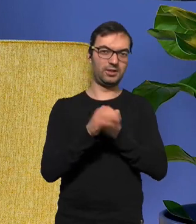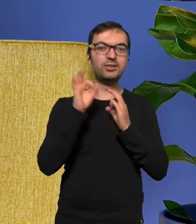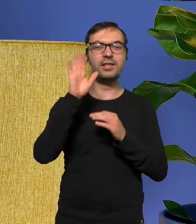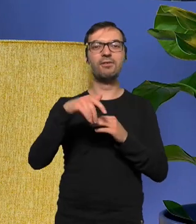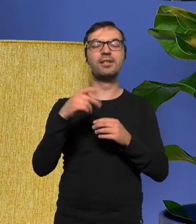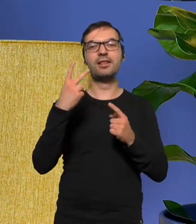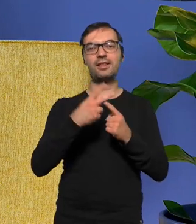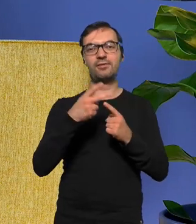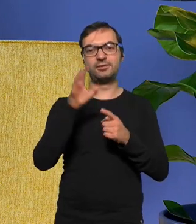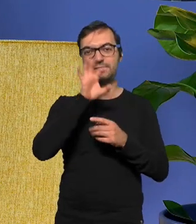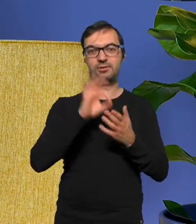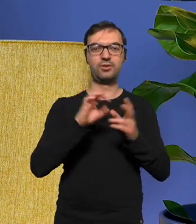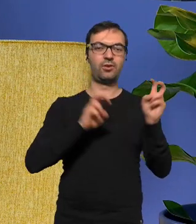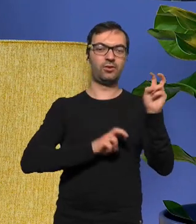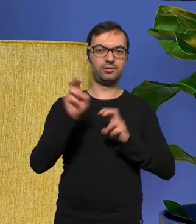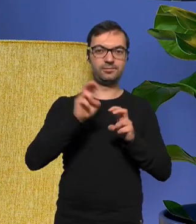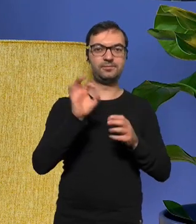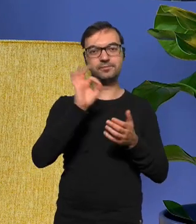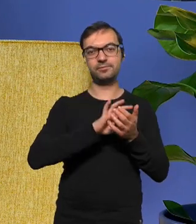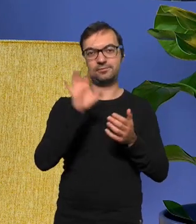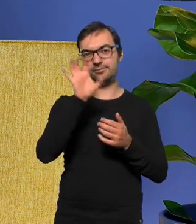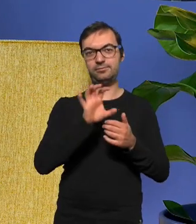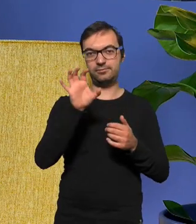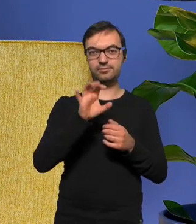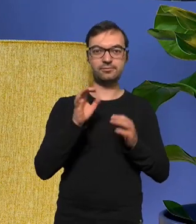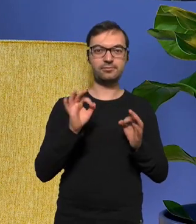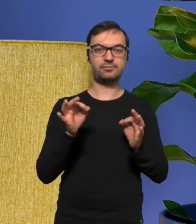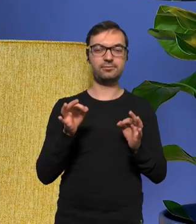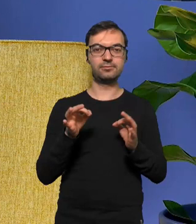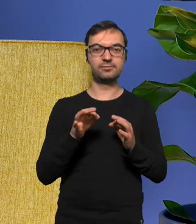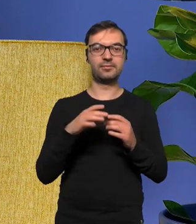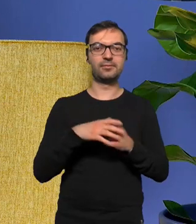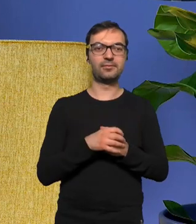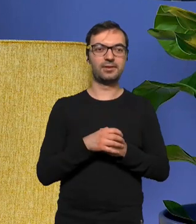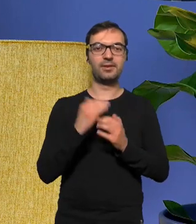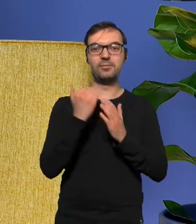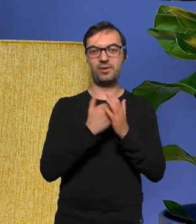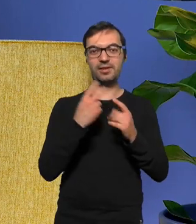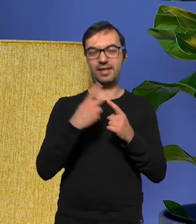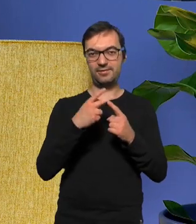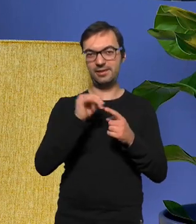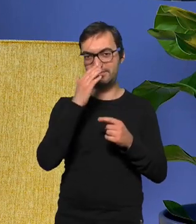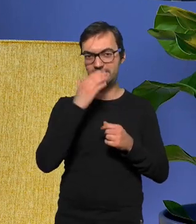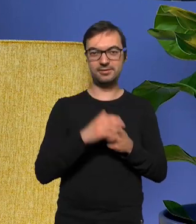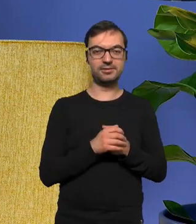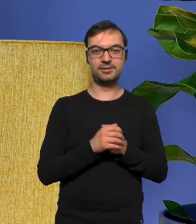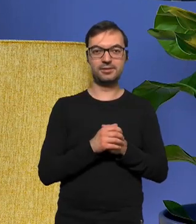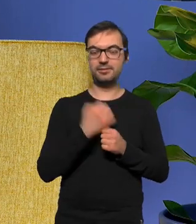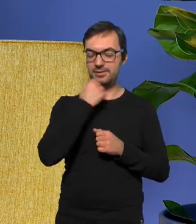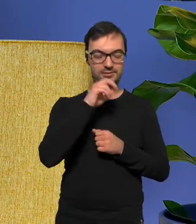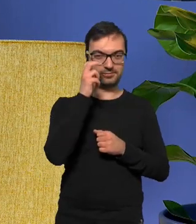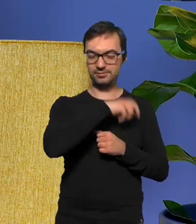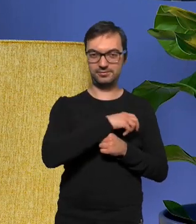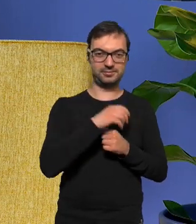telewizję bo w hotelu mieliśmy okazję zapoznać się z obecną ramówką telewizji szalenie